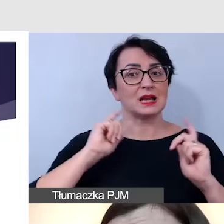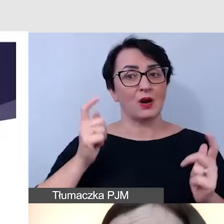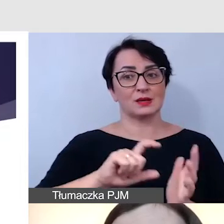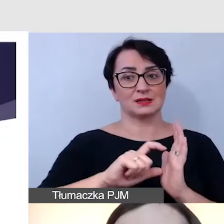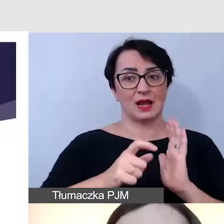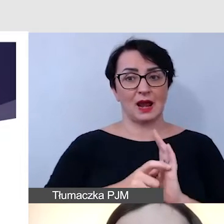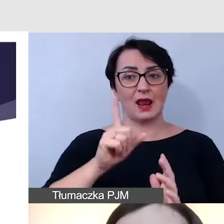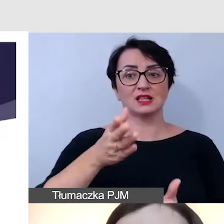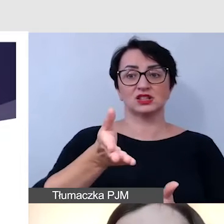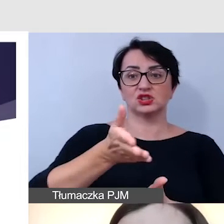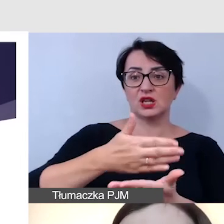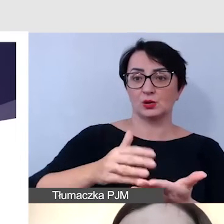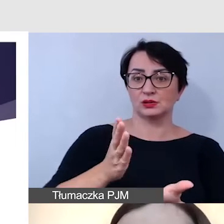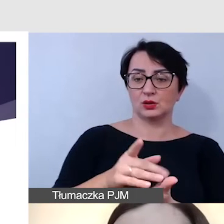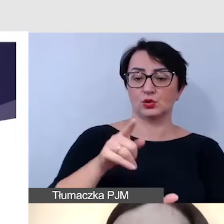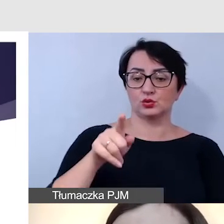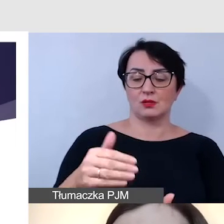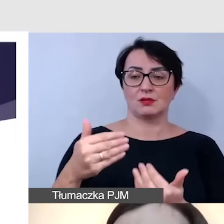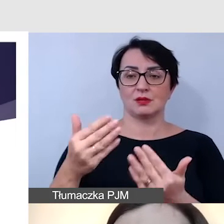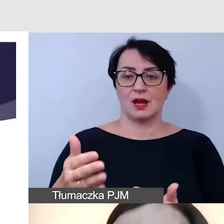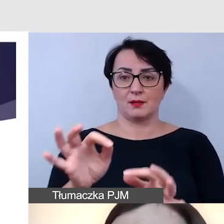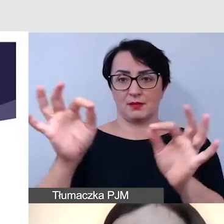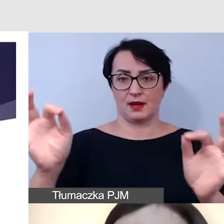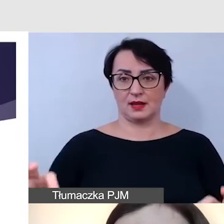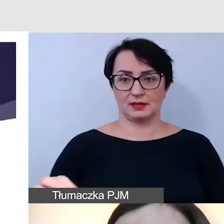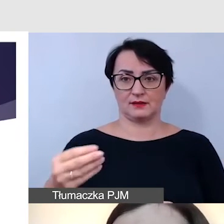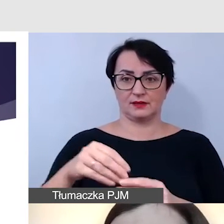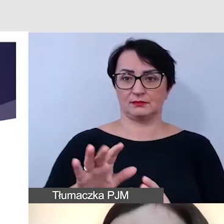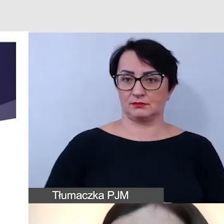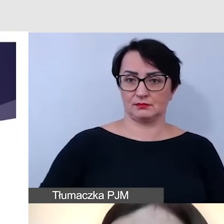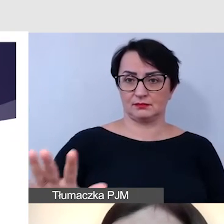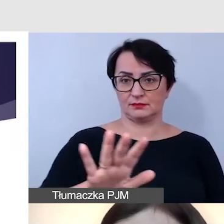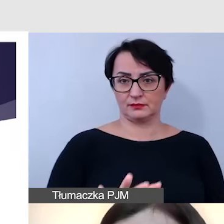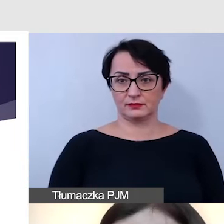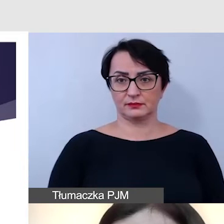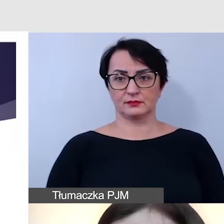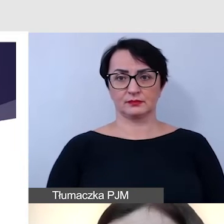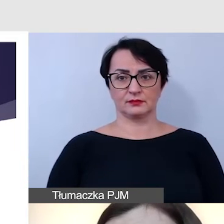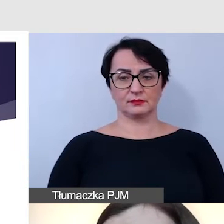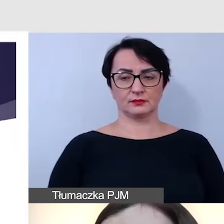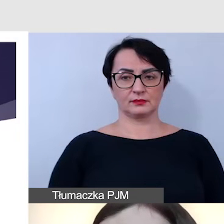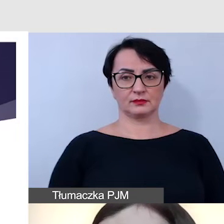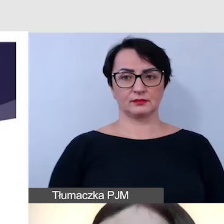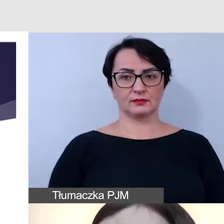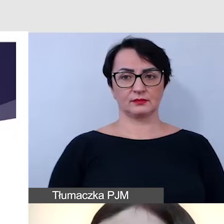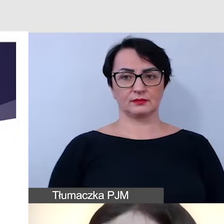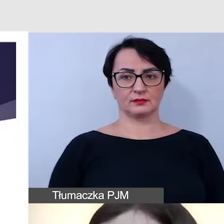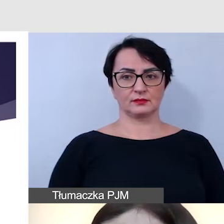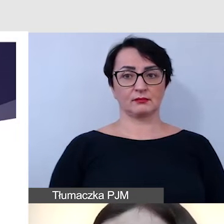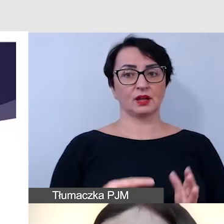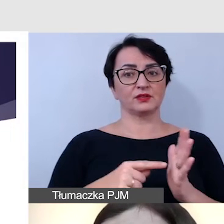część jest pokryta pętlą indukcyjną. Wówczas